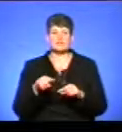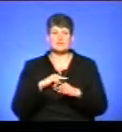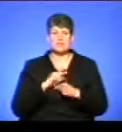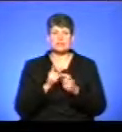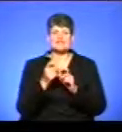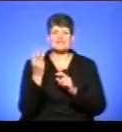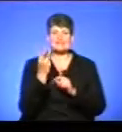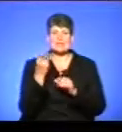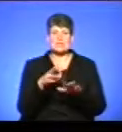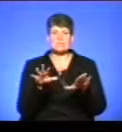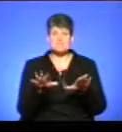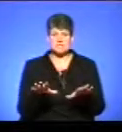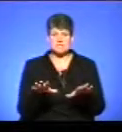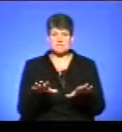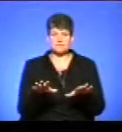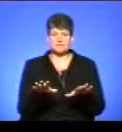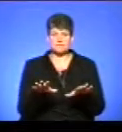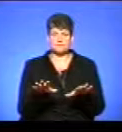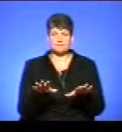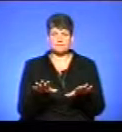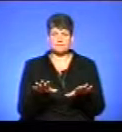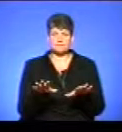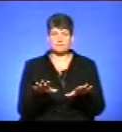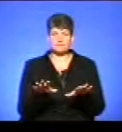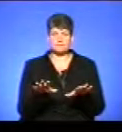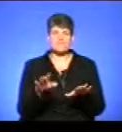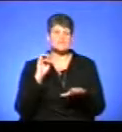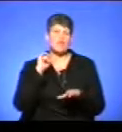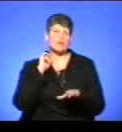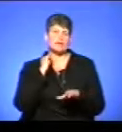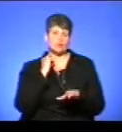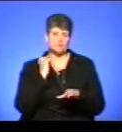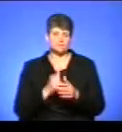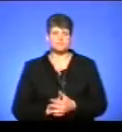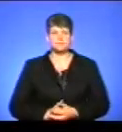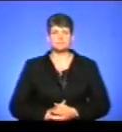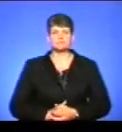третє місце з Волині. Команда з Волині.